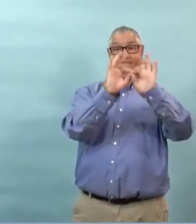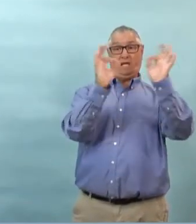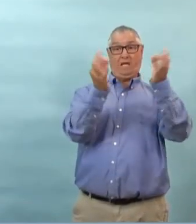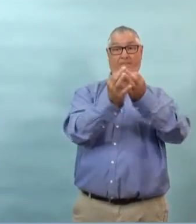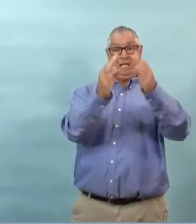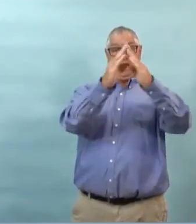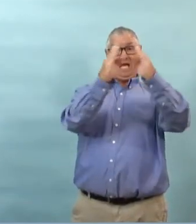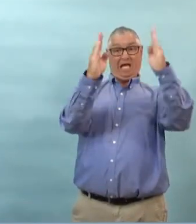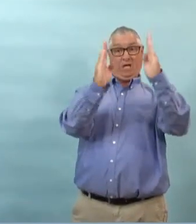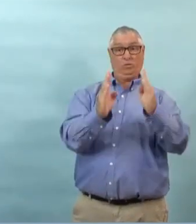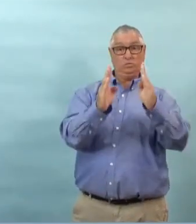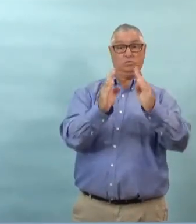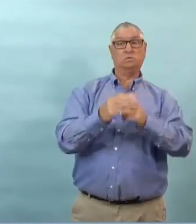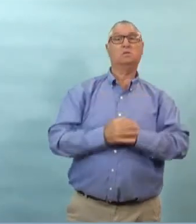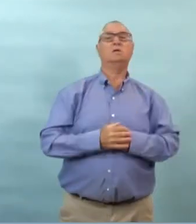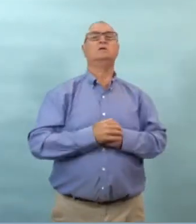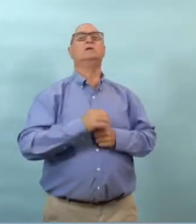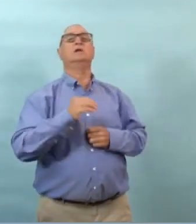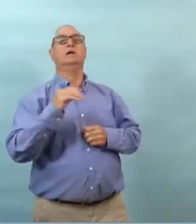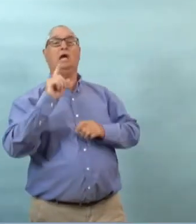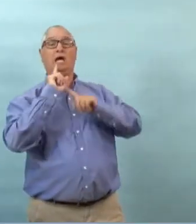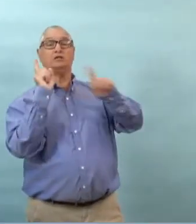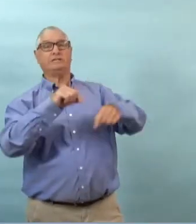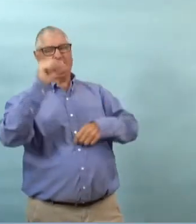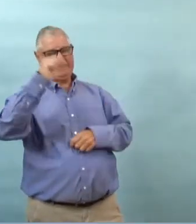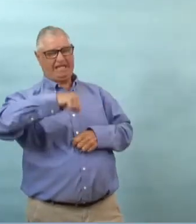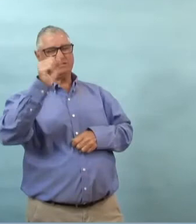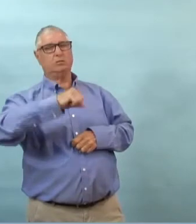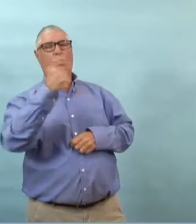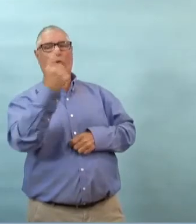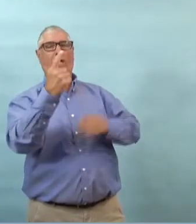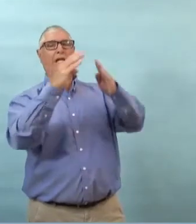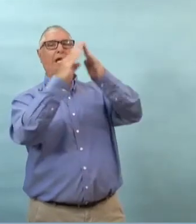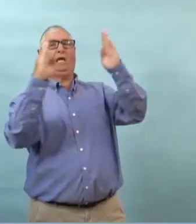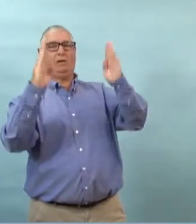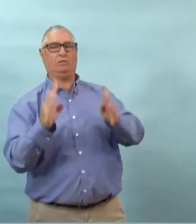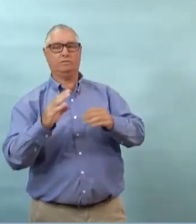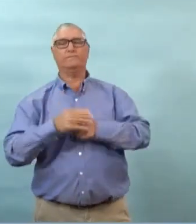juste pour clarifier est que vous dites qu'il s'agit là d'une seule et même famille oui c'est exact